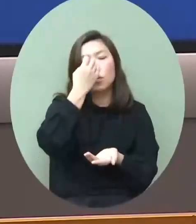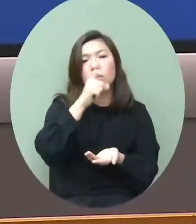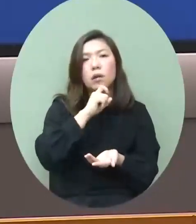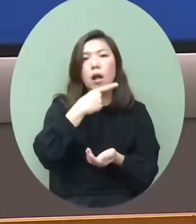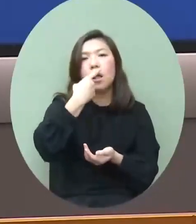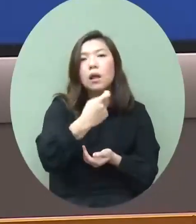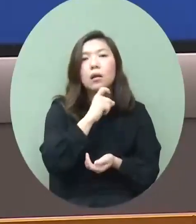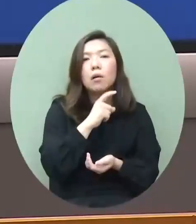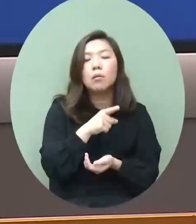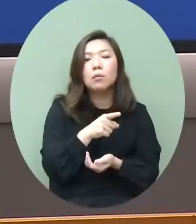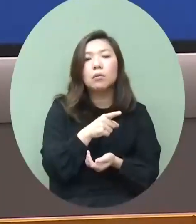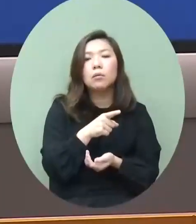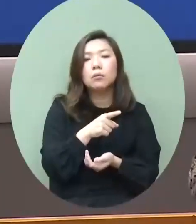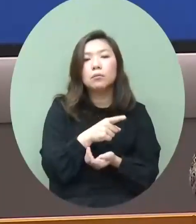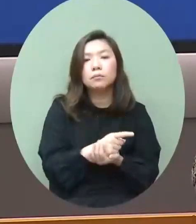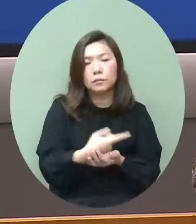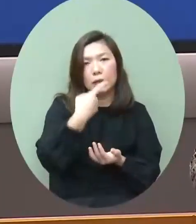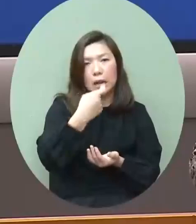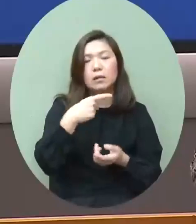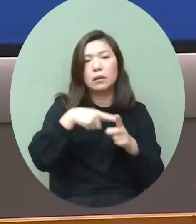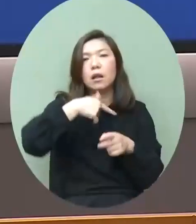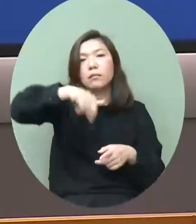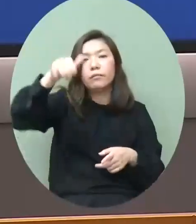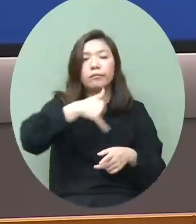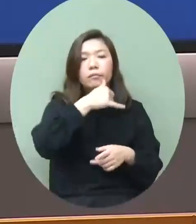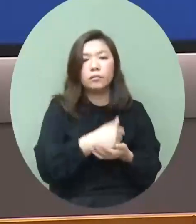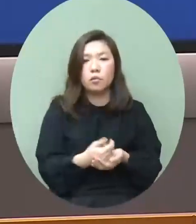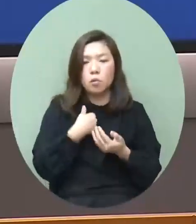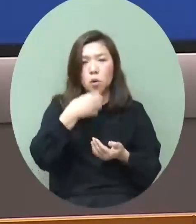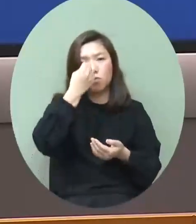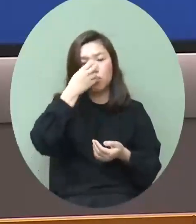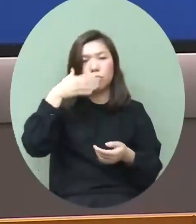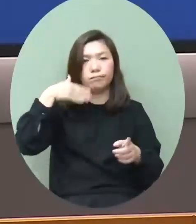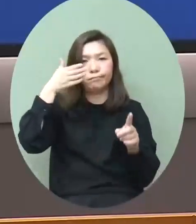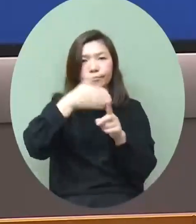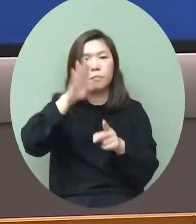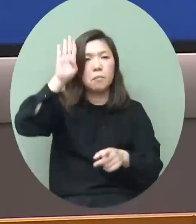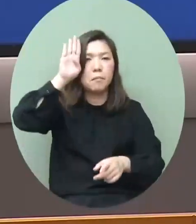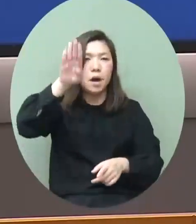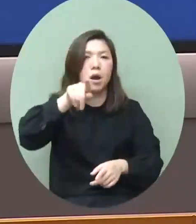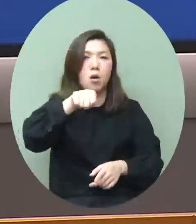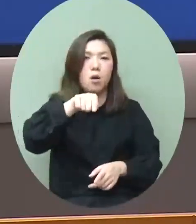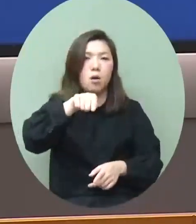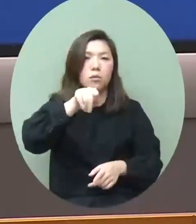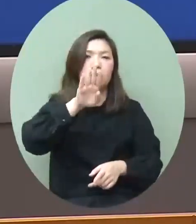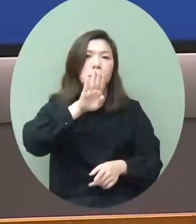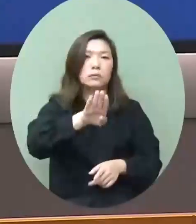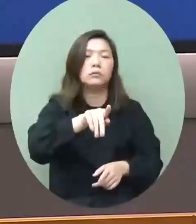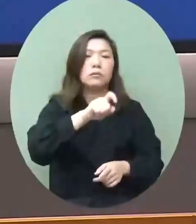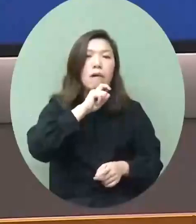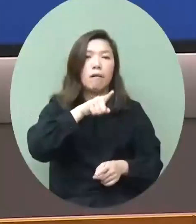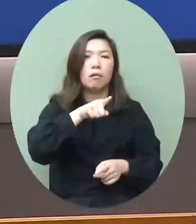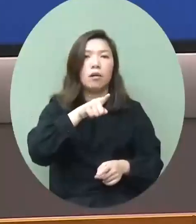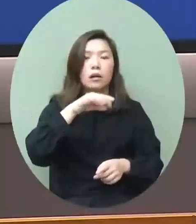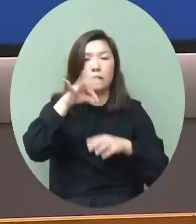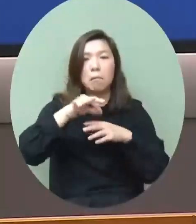吸引力可以不斷地吸引人才那麼我對於香港未來的前景包括在金融的發展